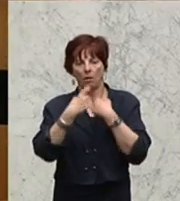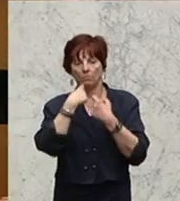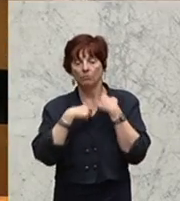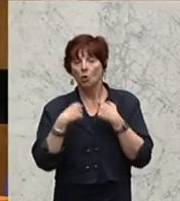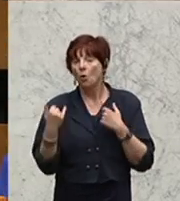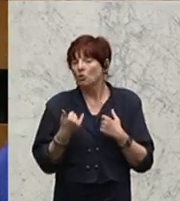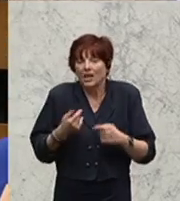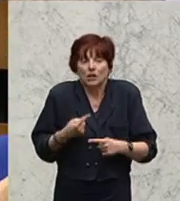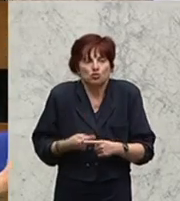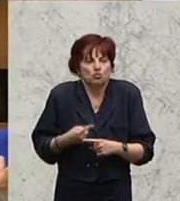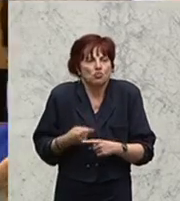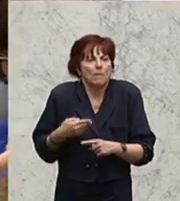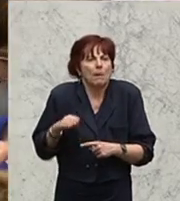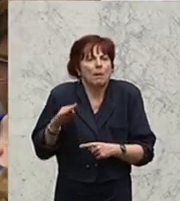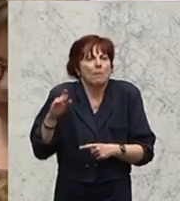es mehr.